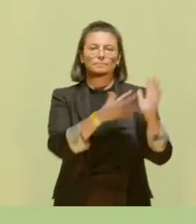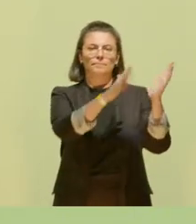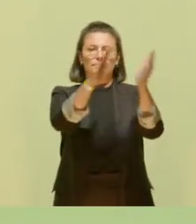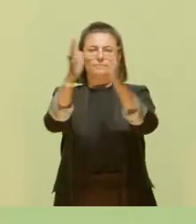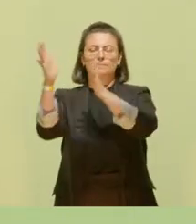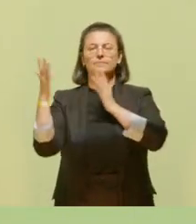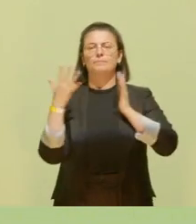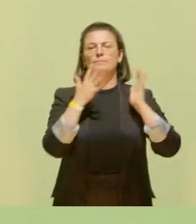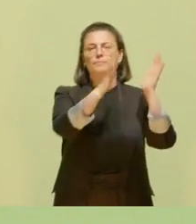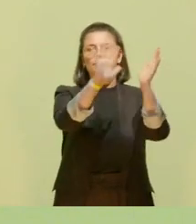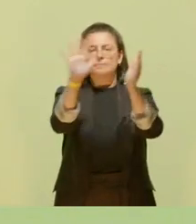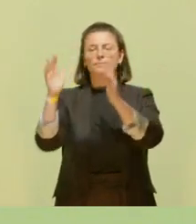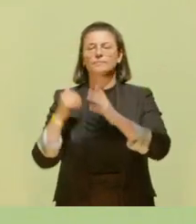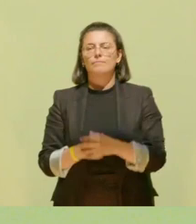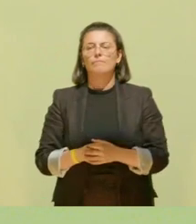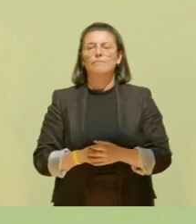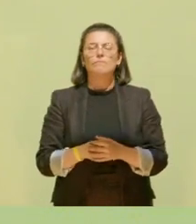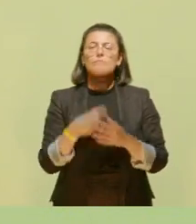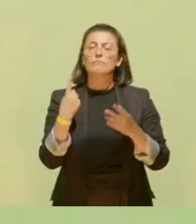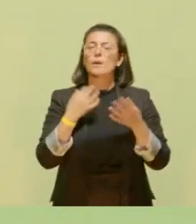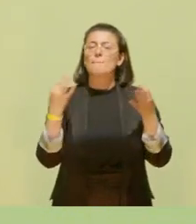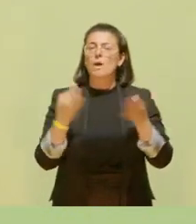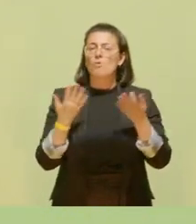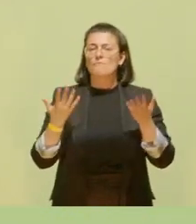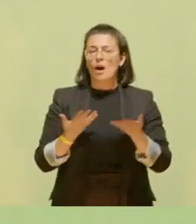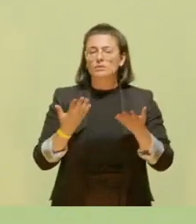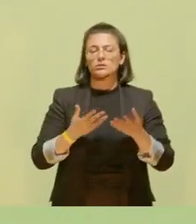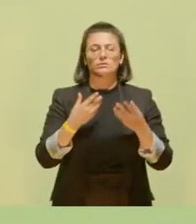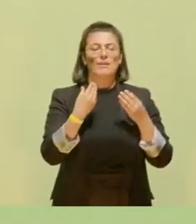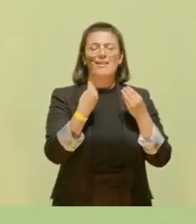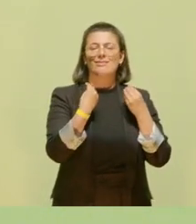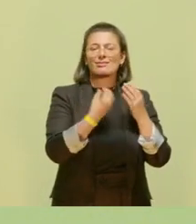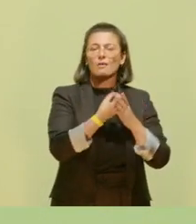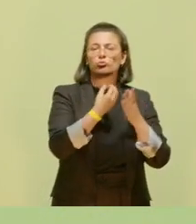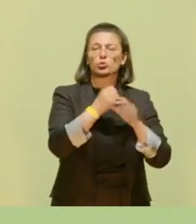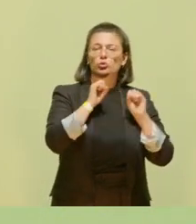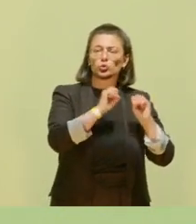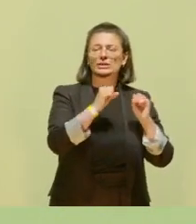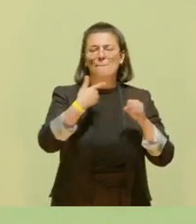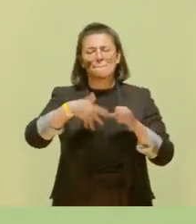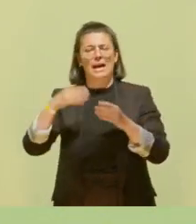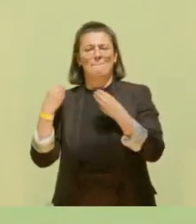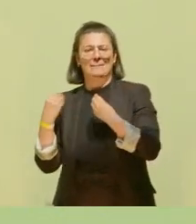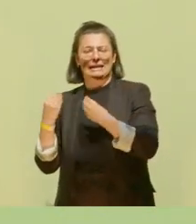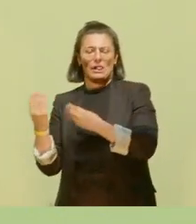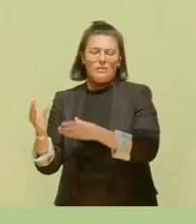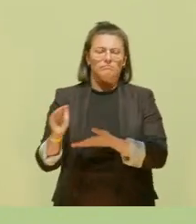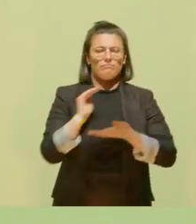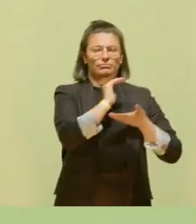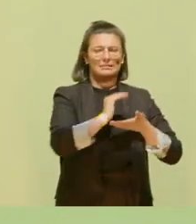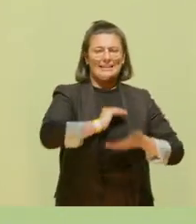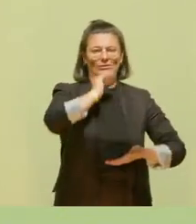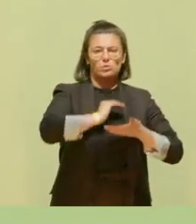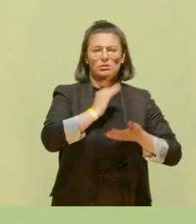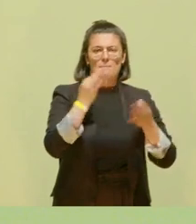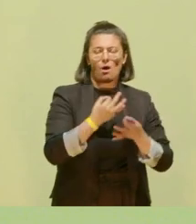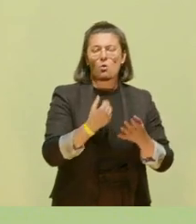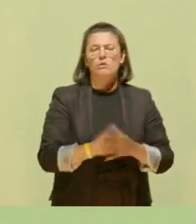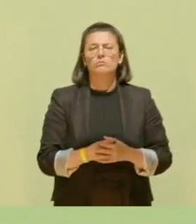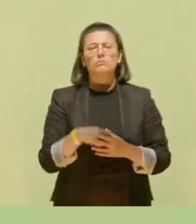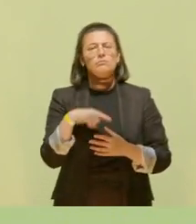Wir brauchen mehr Mittel für den Naturschutz. Es ist eine Ansage, dass wir es geschafft haben, den